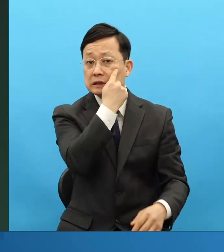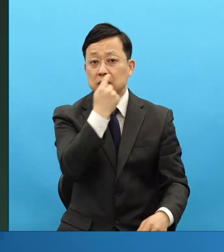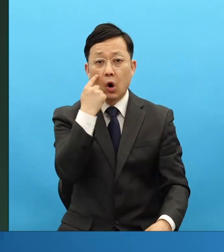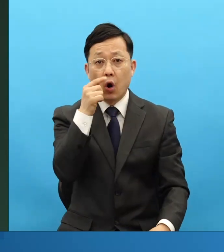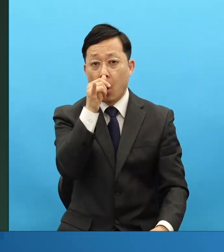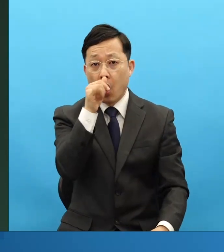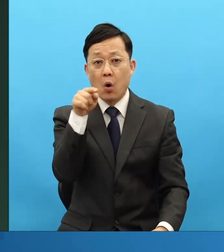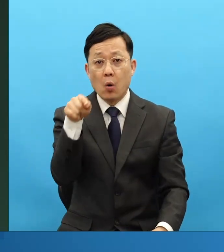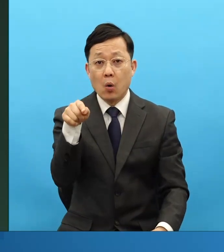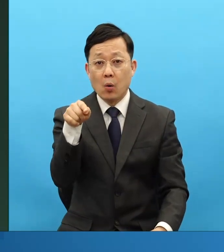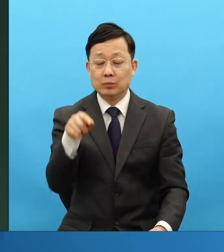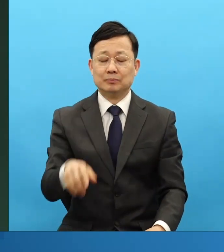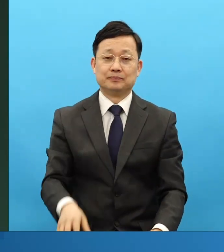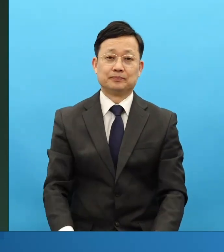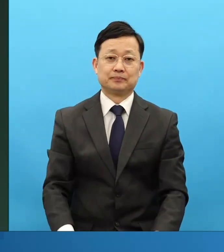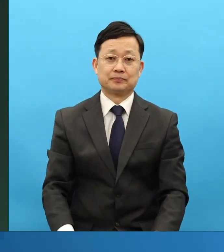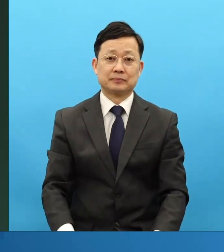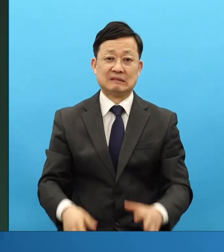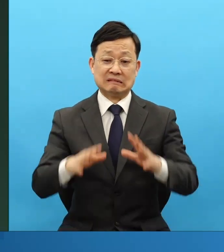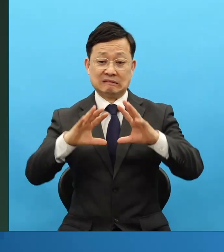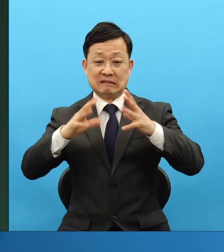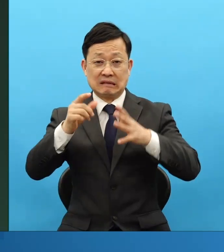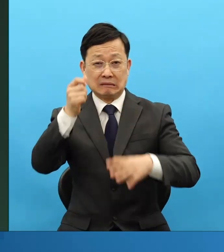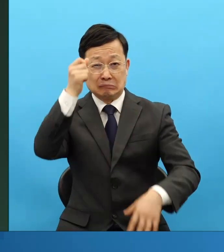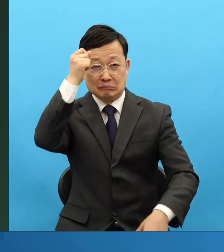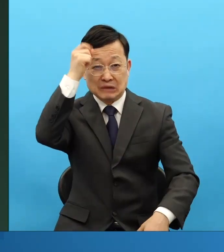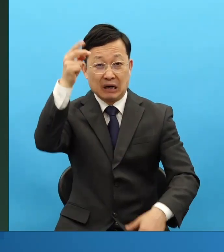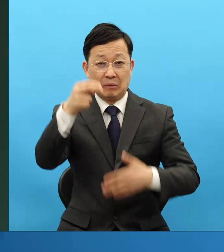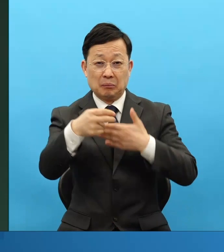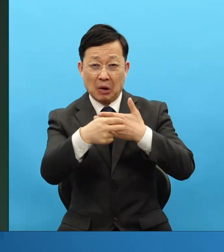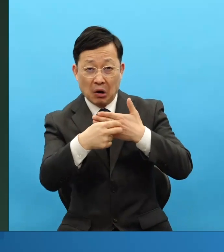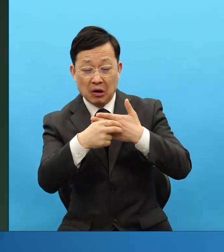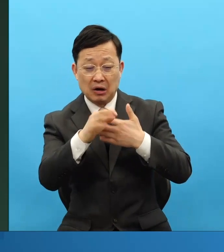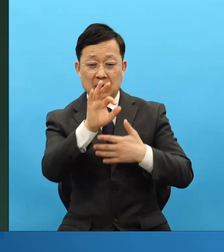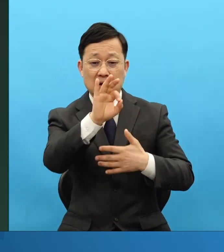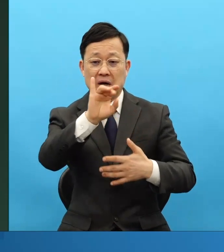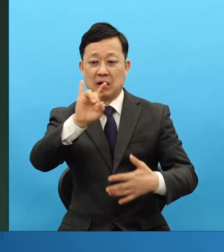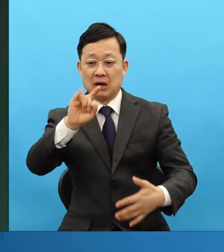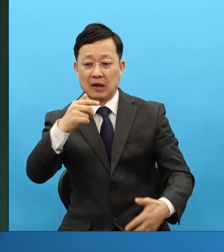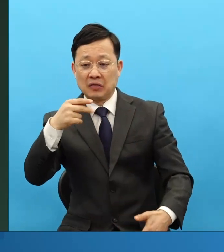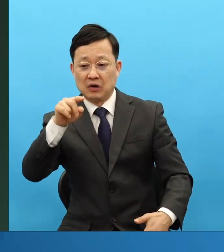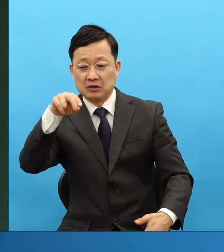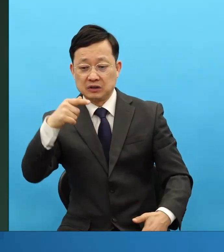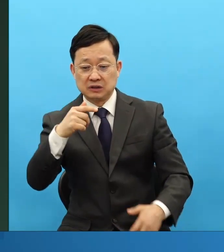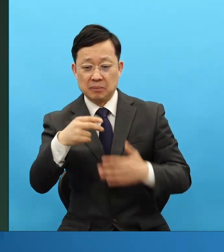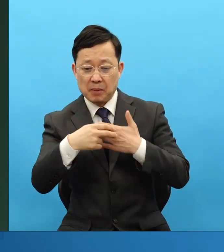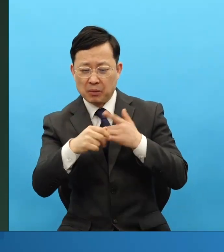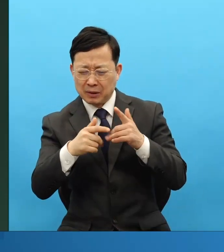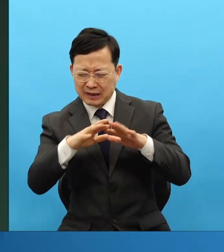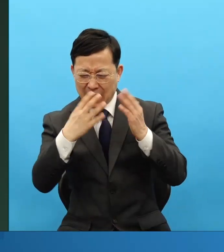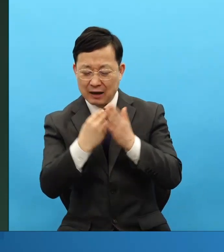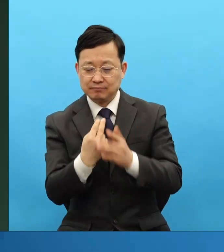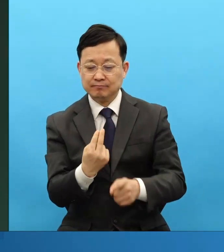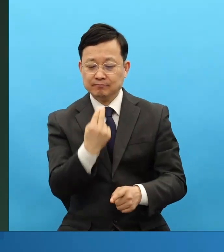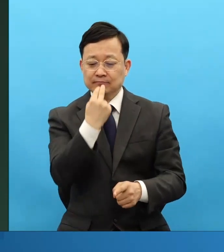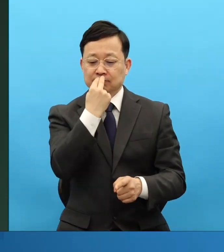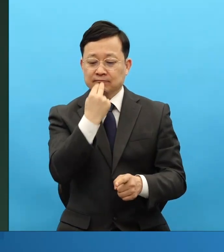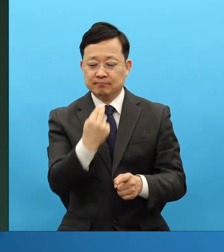그래서 지금 세계에서 제일 뛰어난 병원들, 앤더슨 병원부터 시작해서 전부 이걸 시도하고 있습니다.